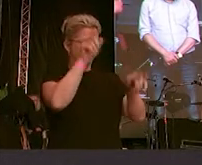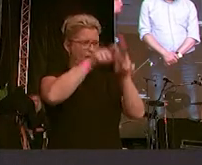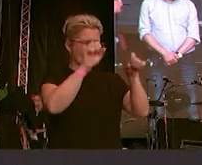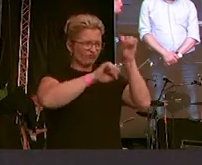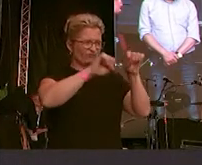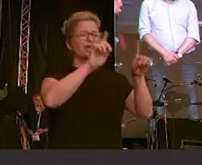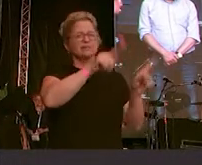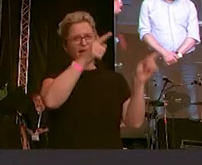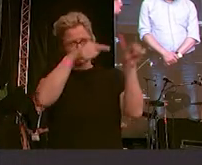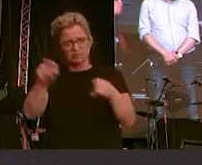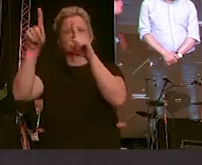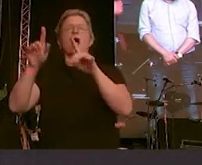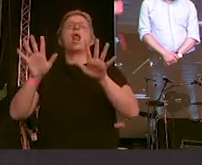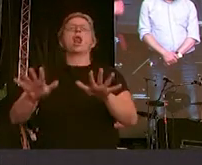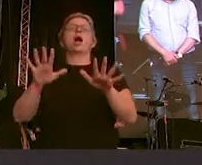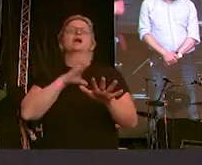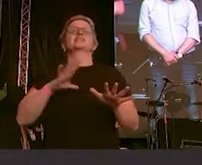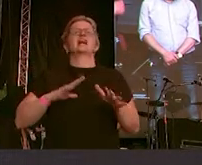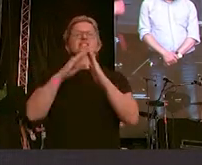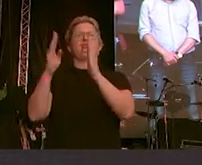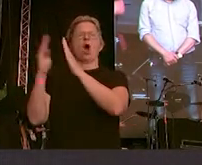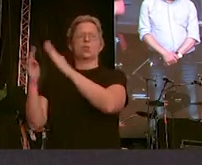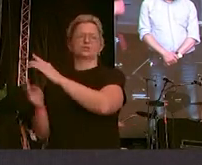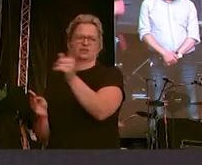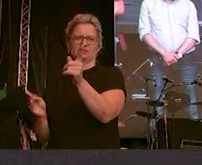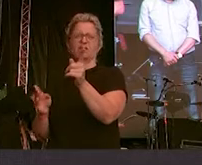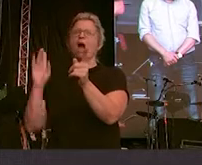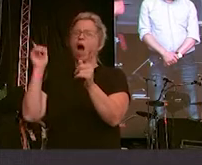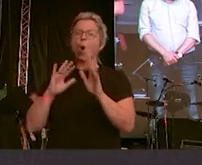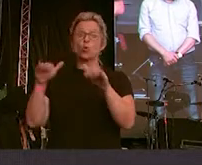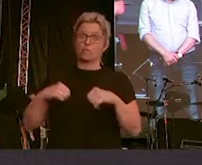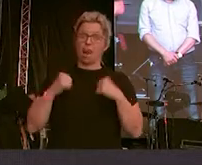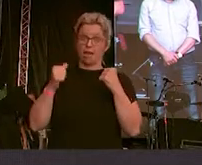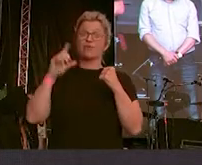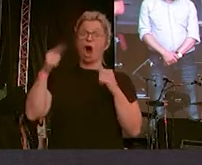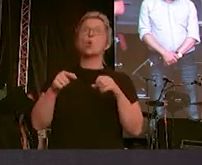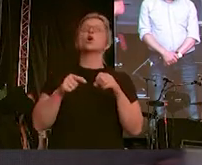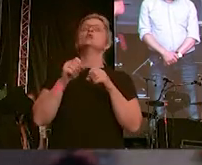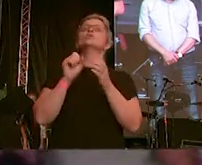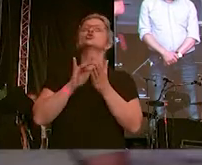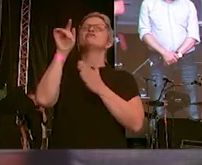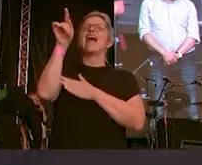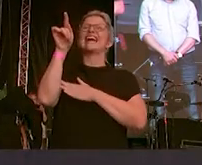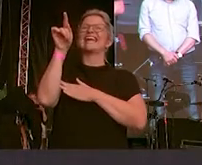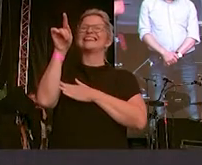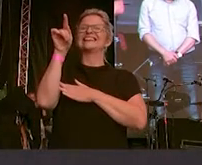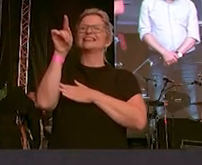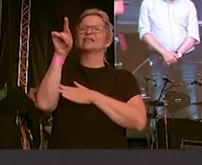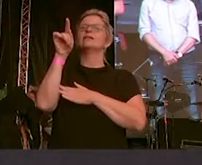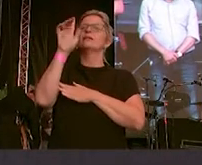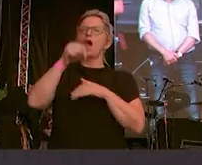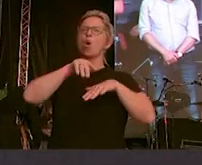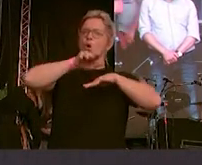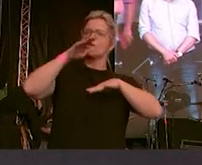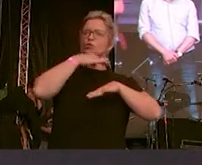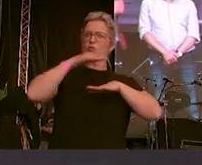Er überlebte das Lager und auch den Todesmarsch nach Schwerin, aber an Körper und Seele schwer